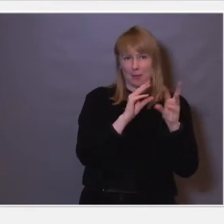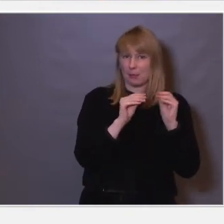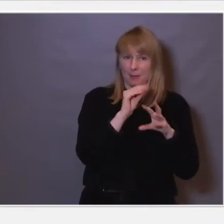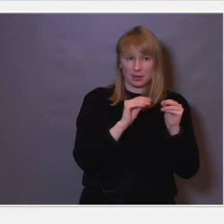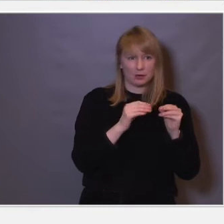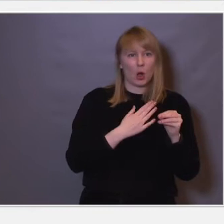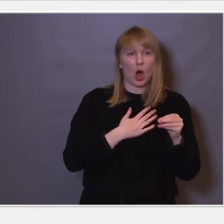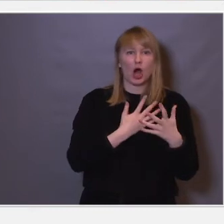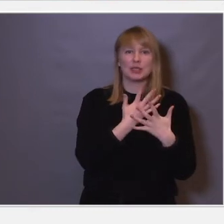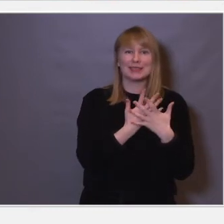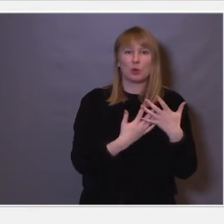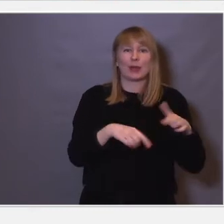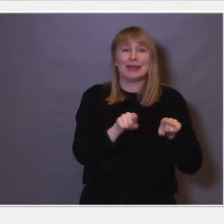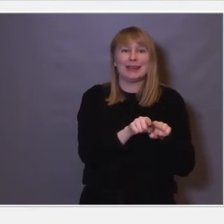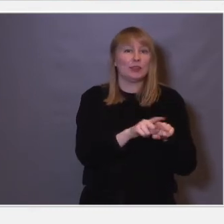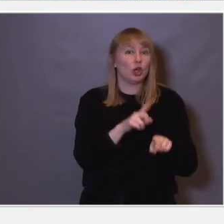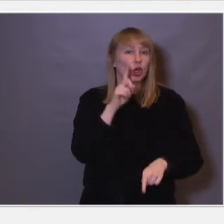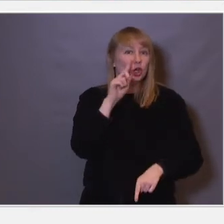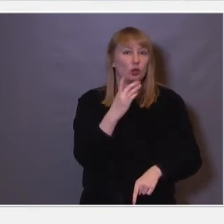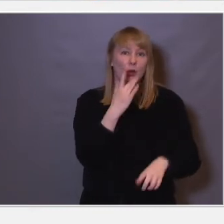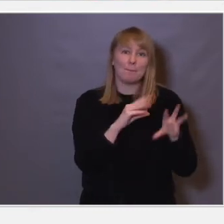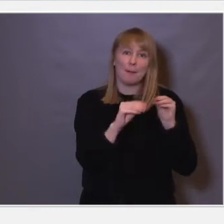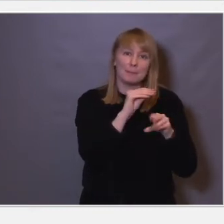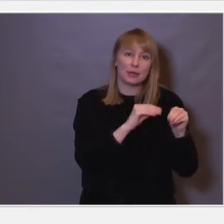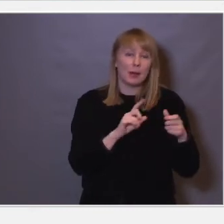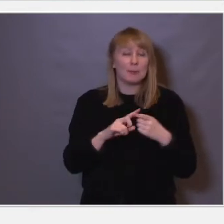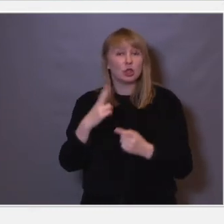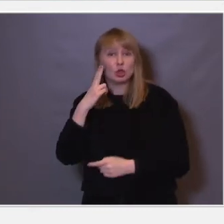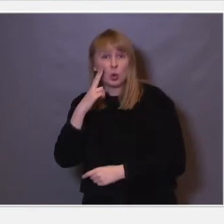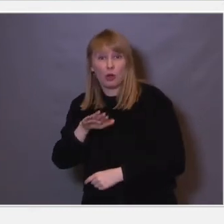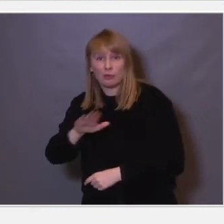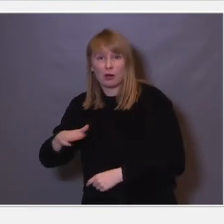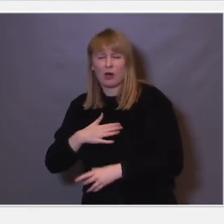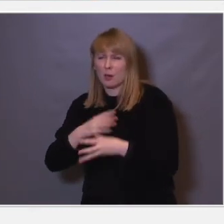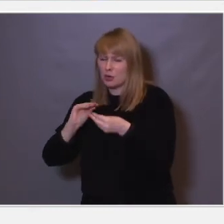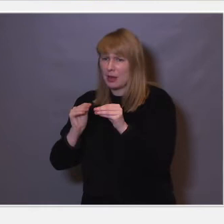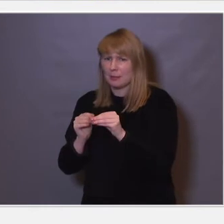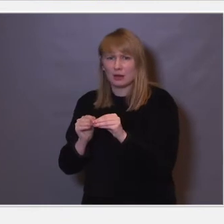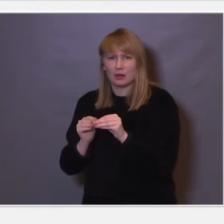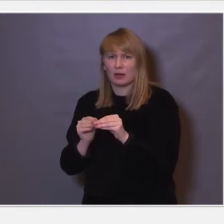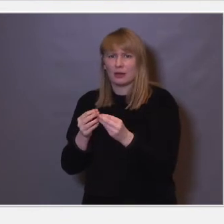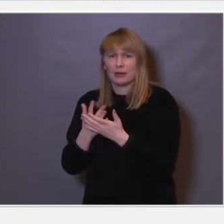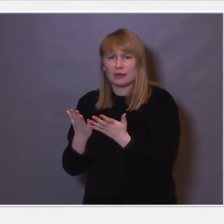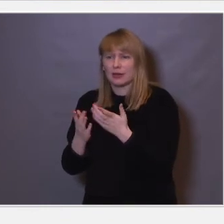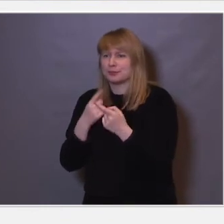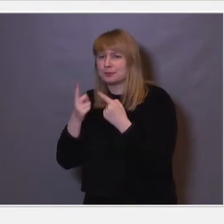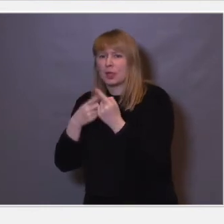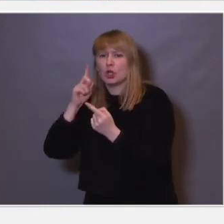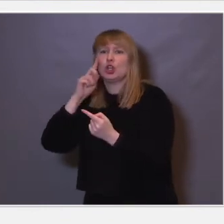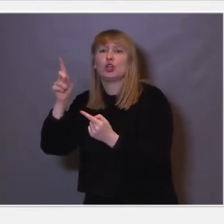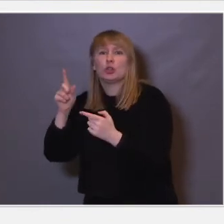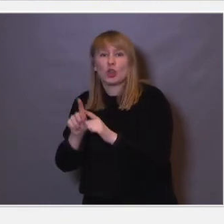språklignende lyder i sin babling etter hvert. Mens døve barn har problemer med å utforme de lydene som